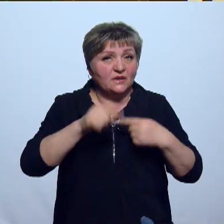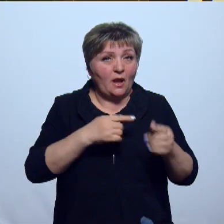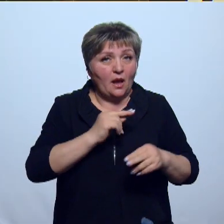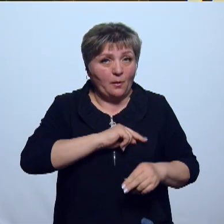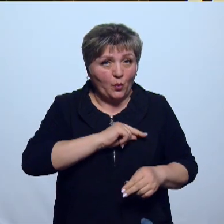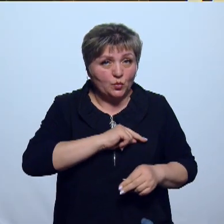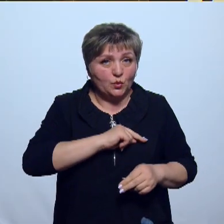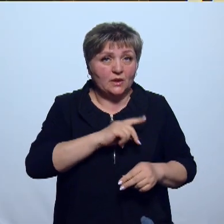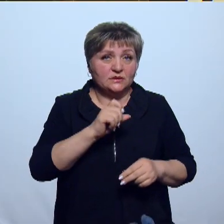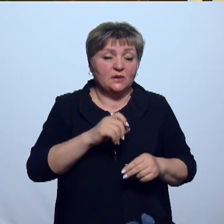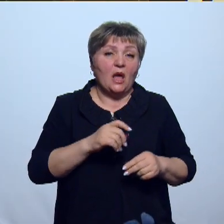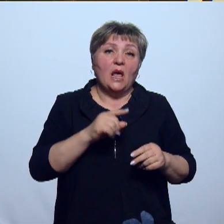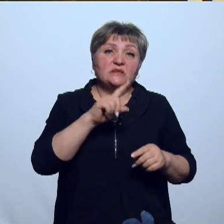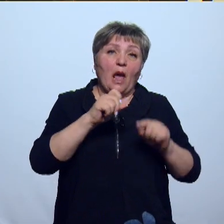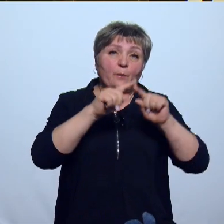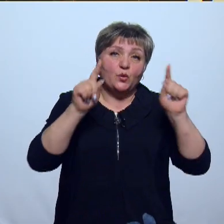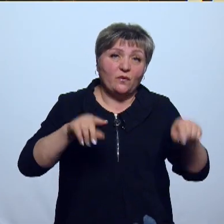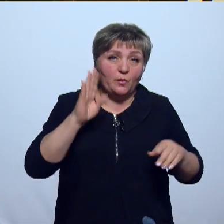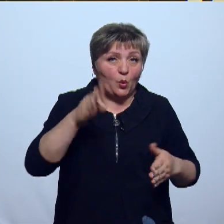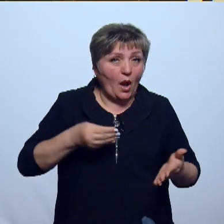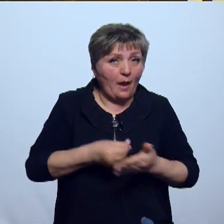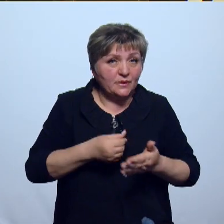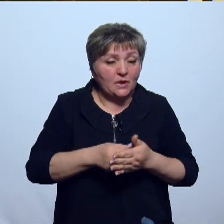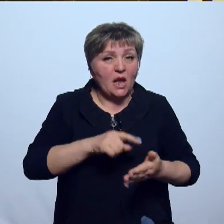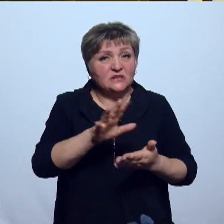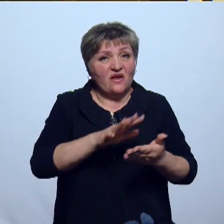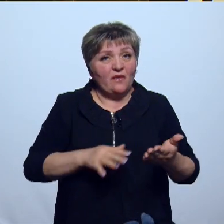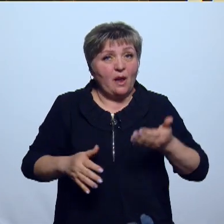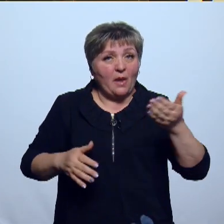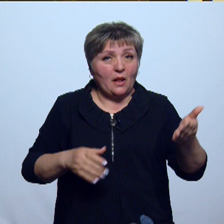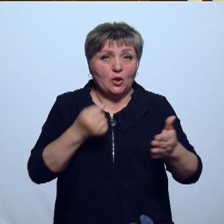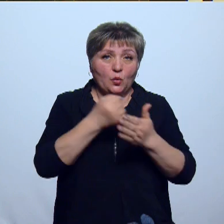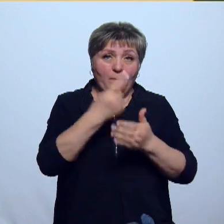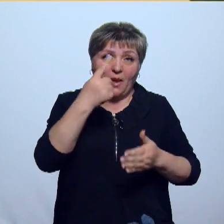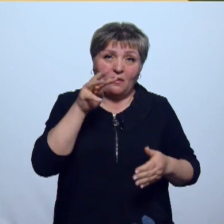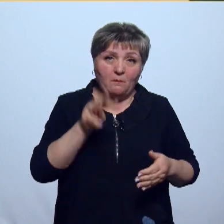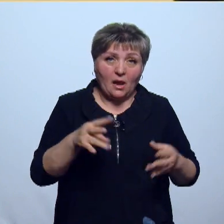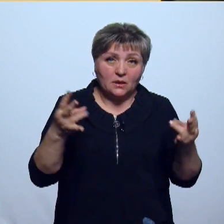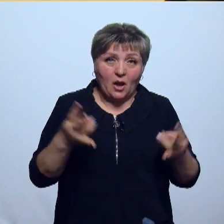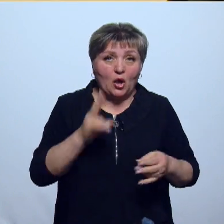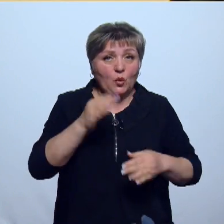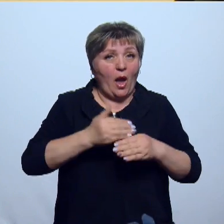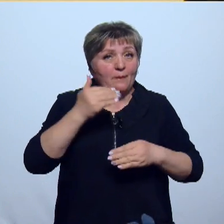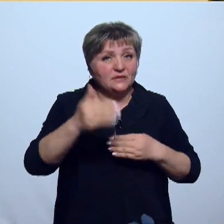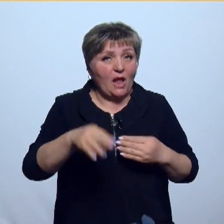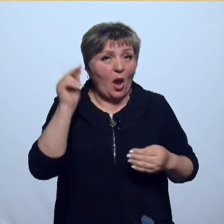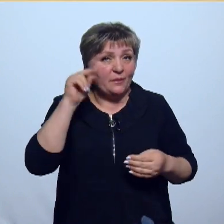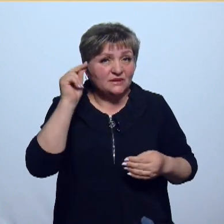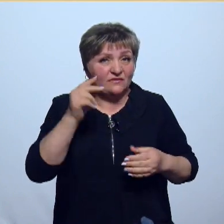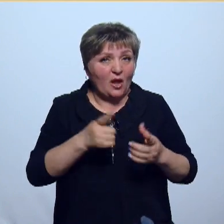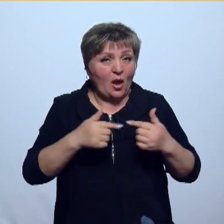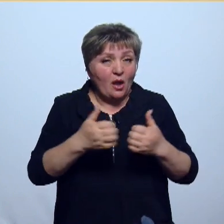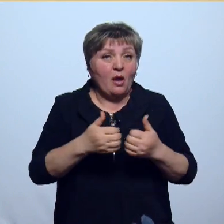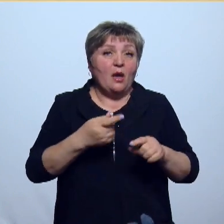детей. За путевки положена компенсация. Правда, подать заявление нужно было до 1 марта. Но опоздавших в управлении образования тоже